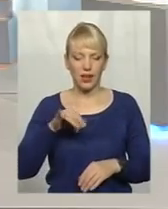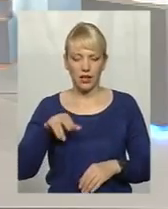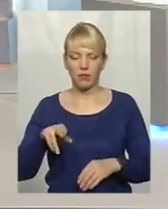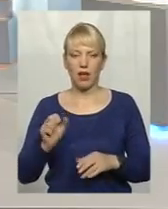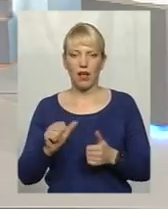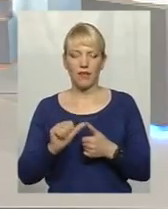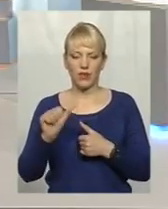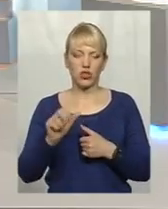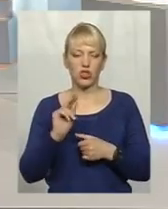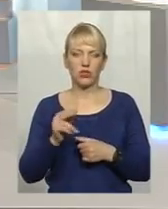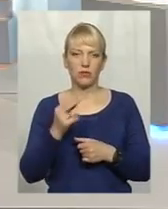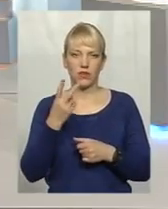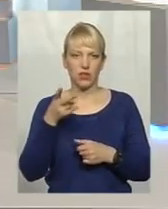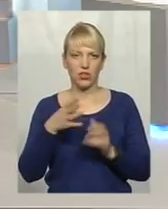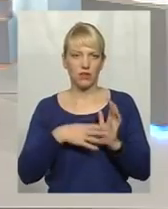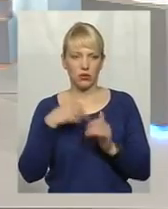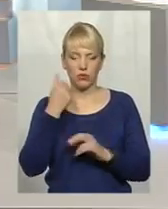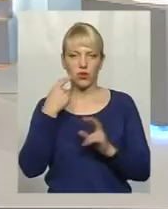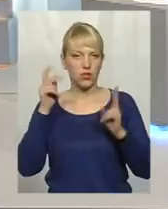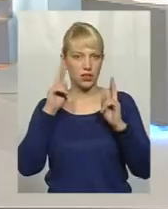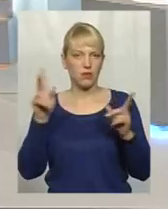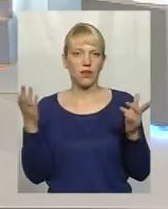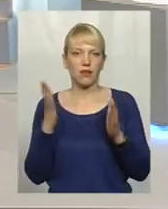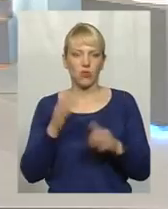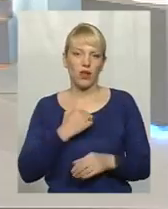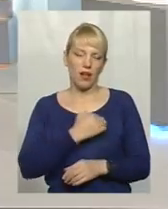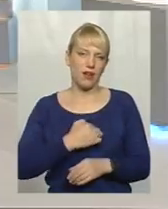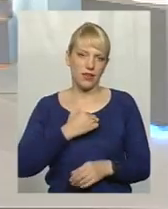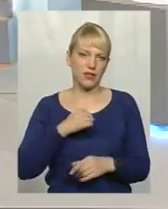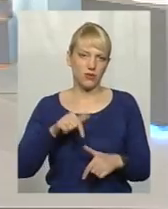року. І ми не очікуємо, що він буде настільки агресивний.